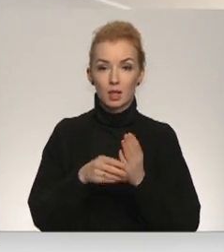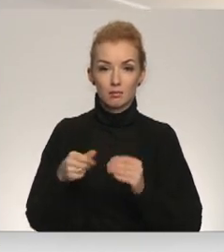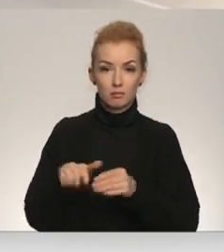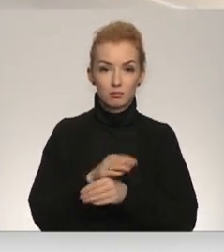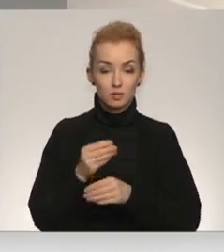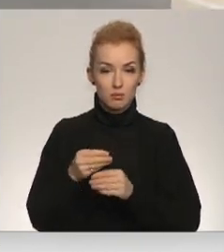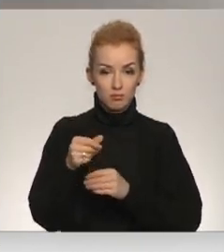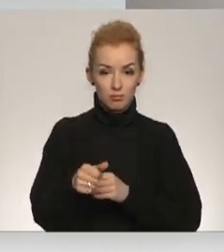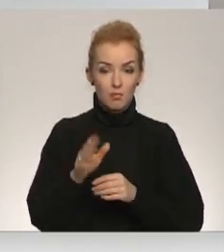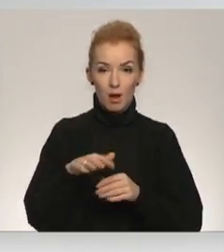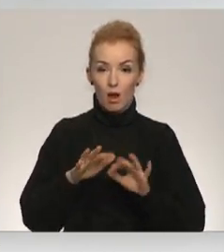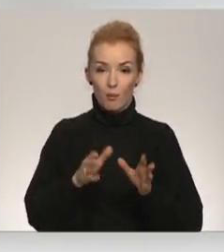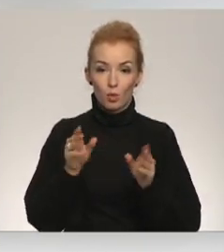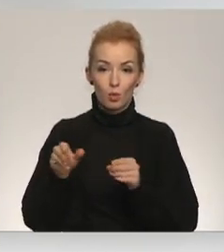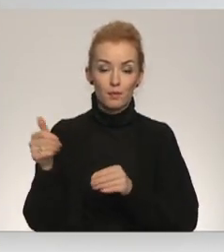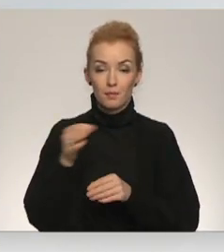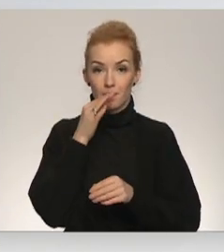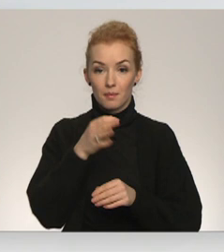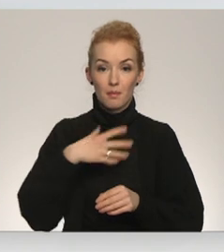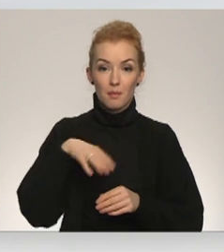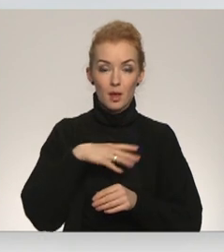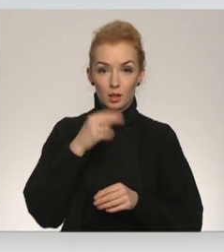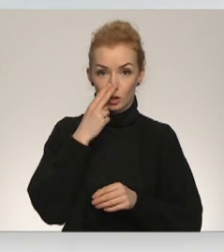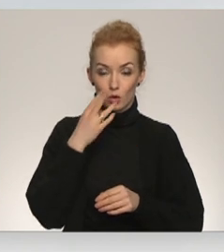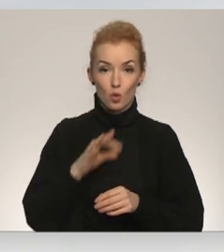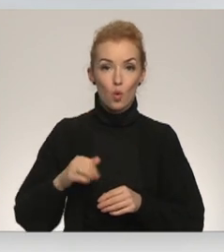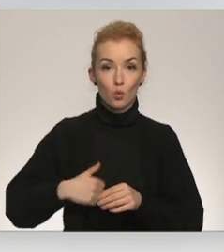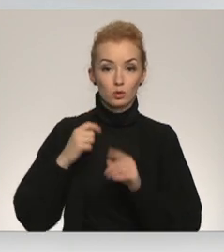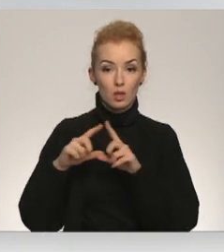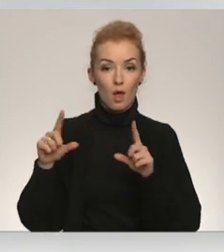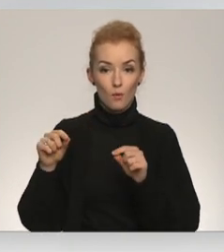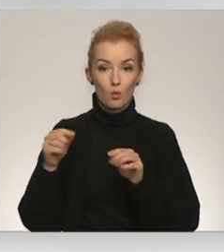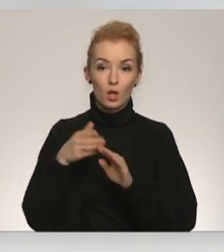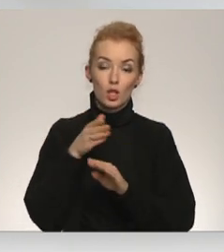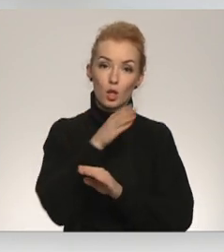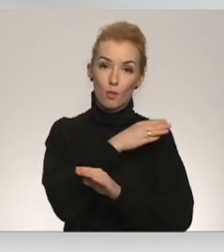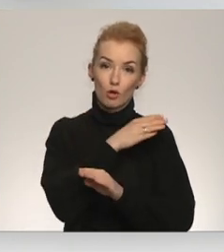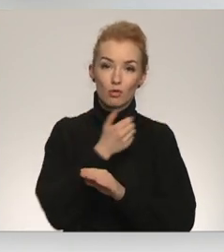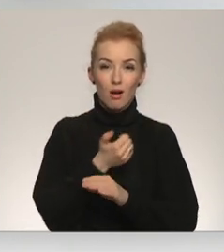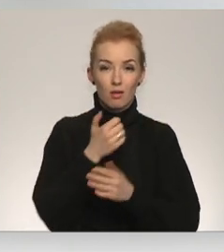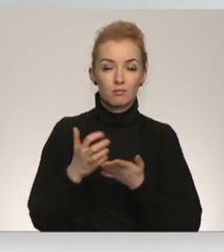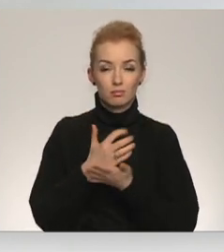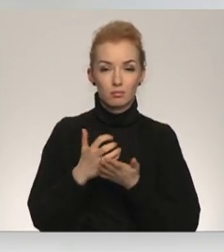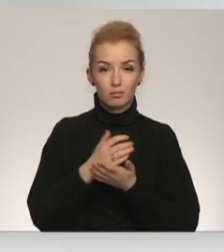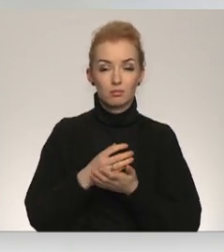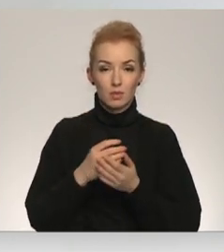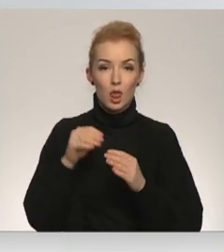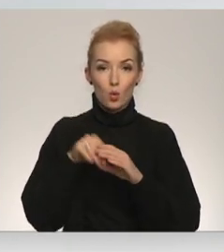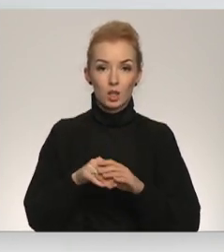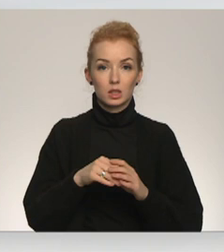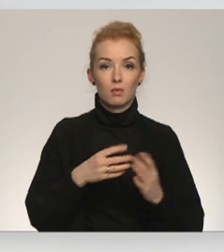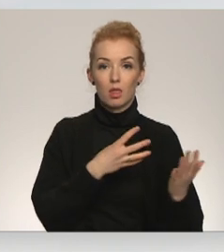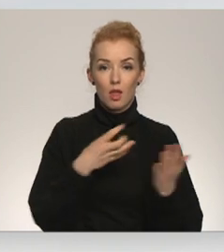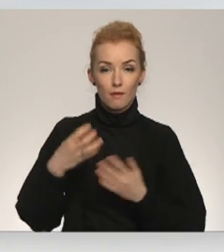Mēs no uzņēmuma iepriekšējo gadu pēļņas ieguldam 940 tūkstoši un